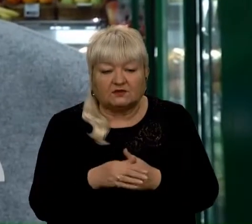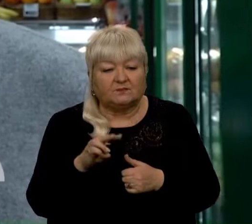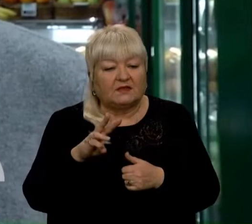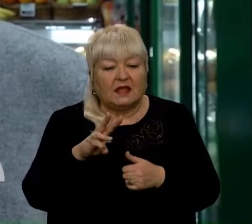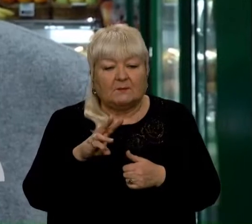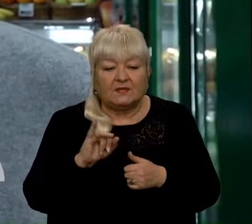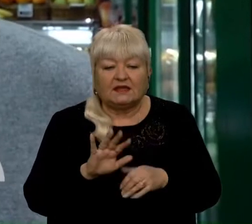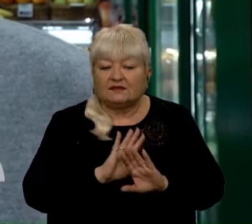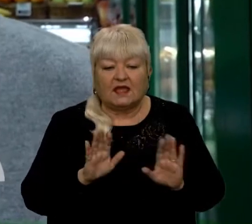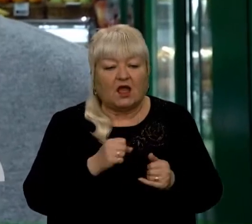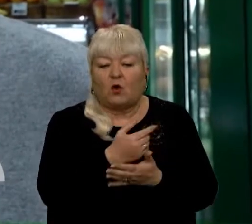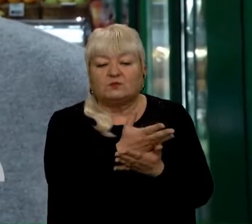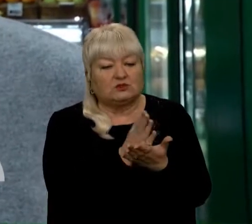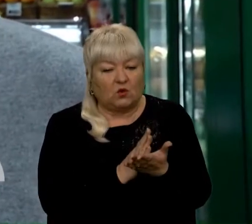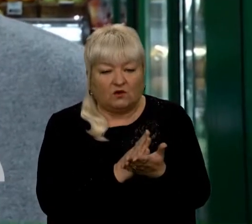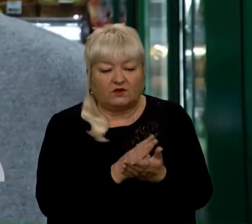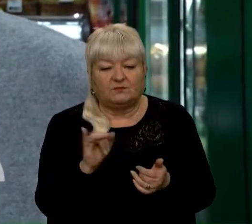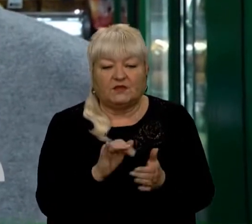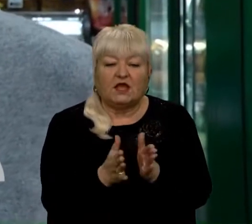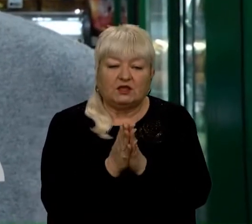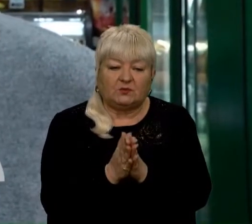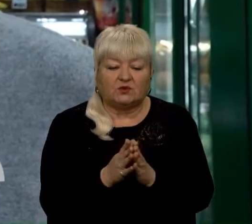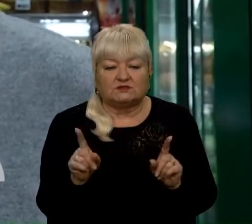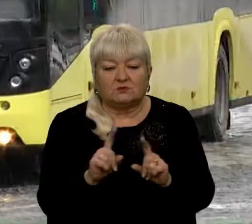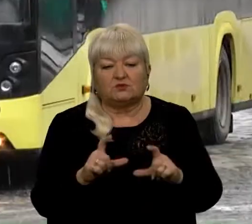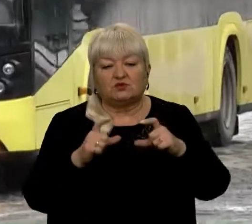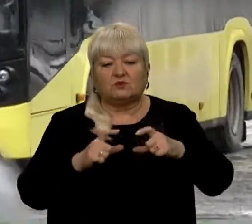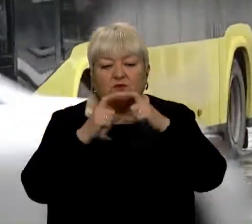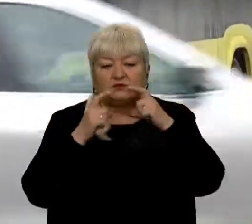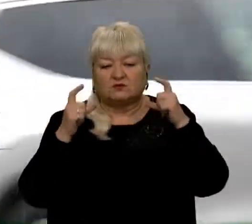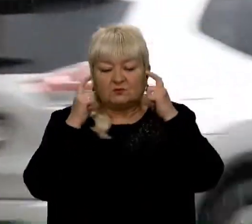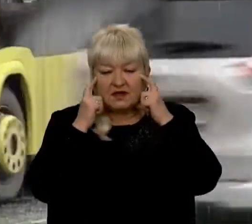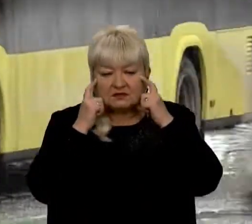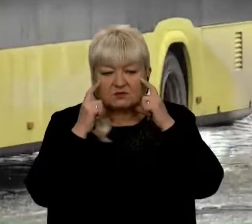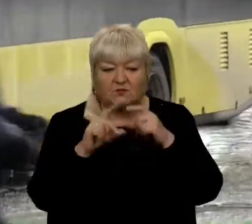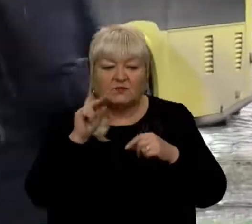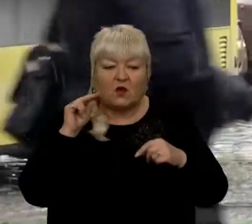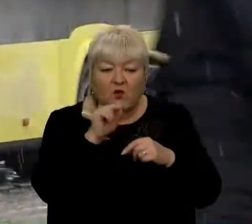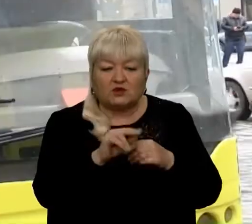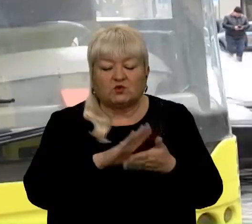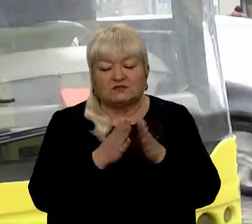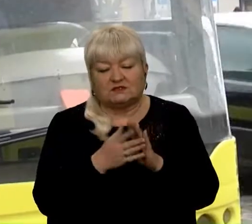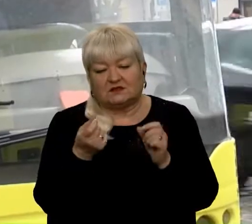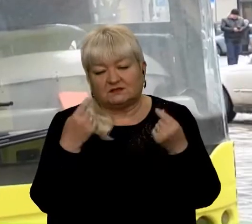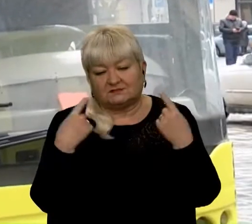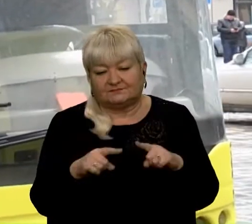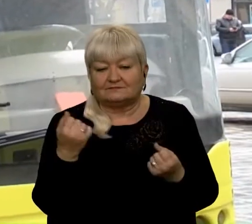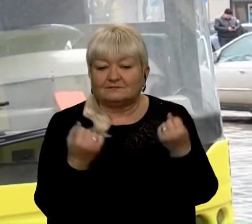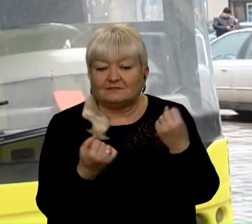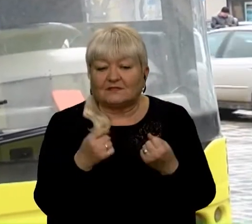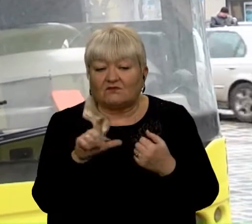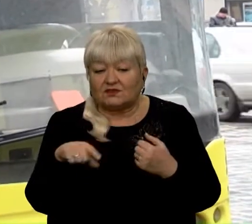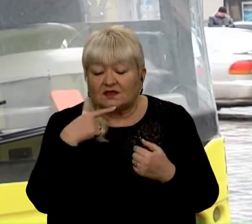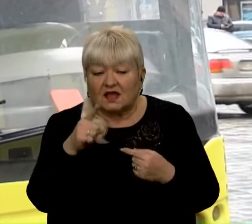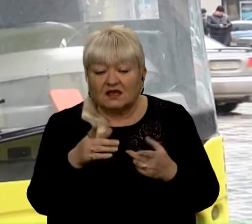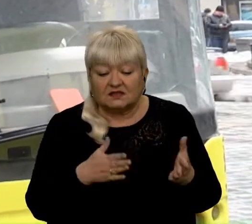обслуговуємо їх, звичайно, і просимо, щоб оділи маску. У маршрутках ситуація дещо інша. Водії кажуть, їм би за